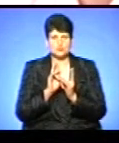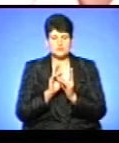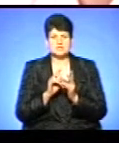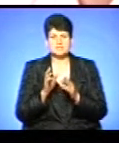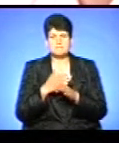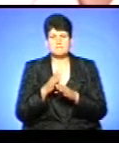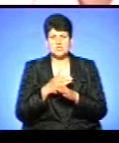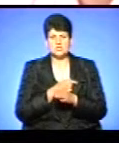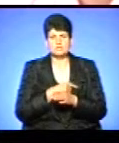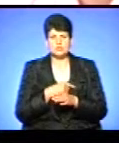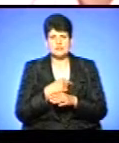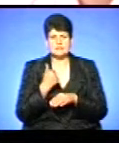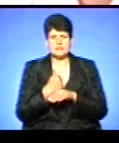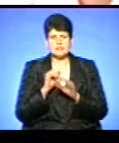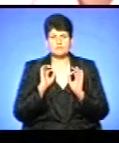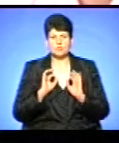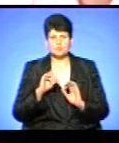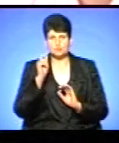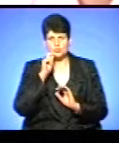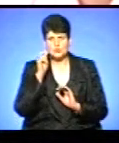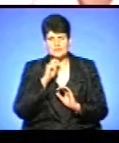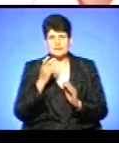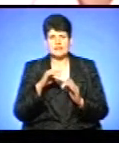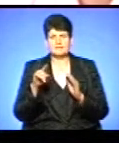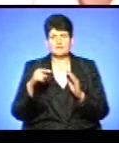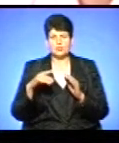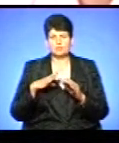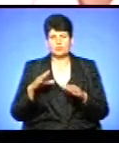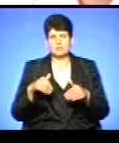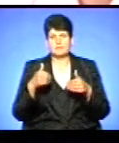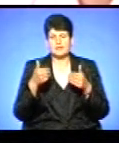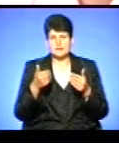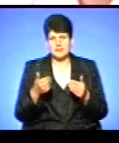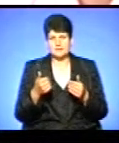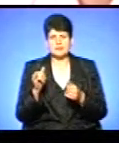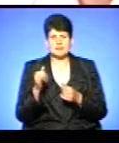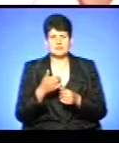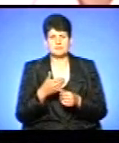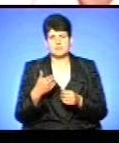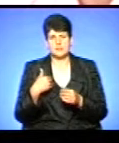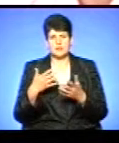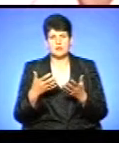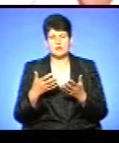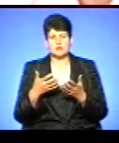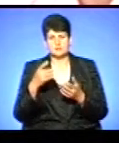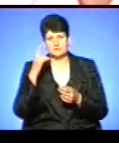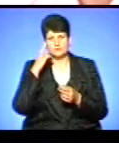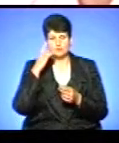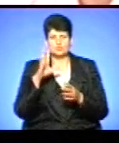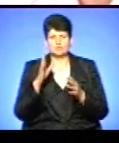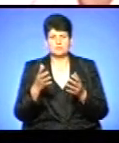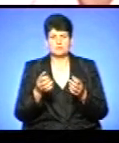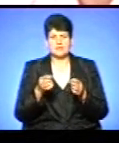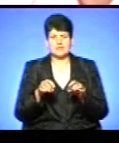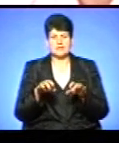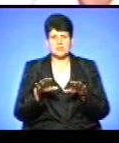депутатами та Генеральним прокурором України, де вимоги були передані. Ми розраховуємо, що буде прийняти